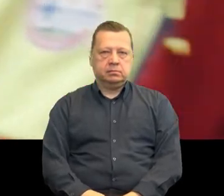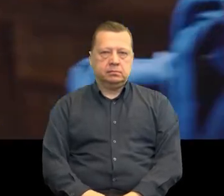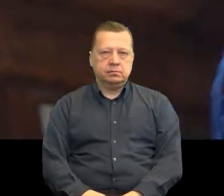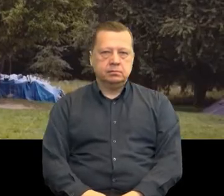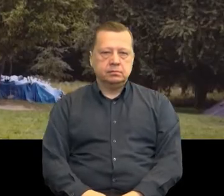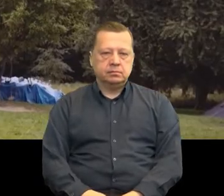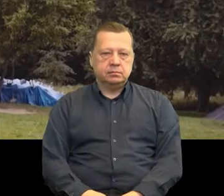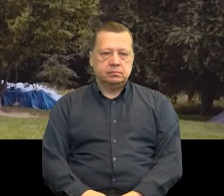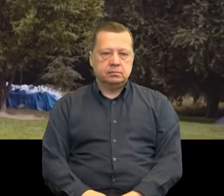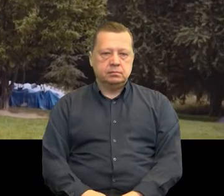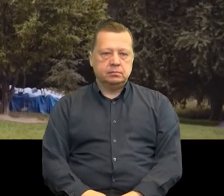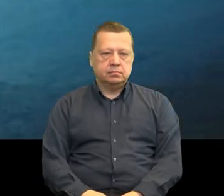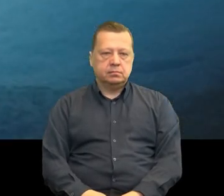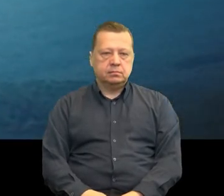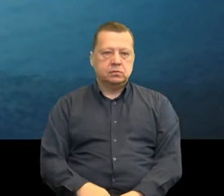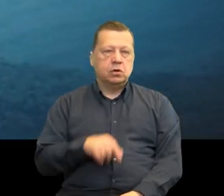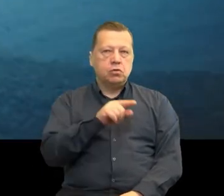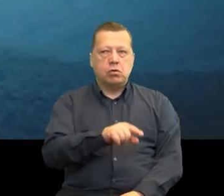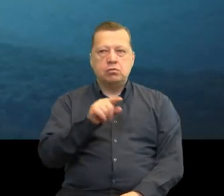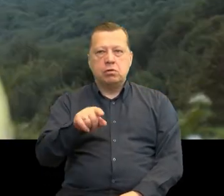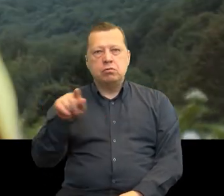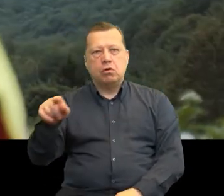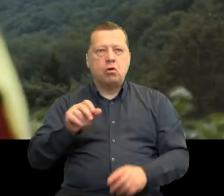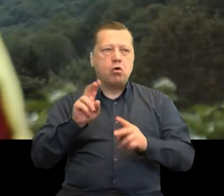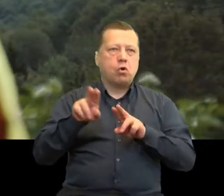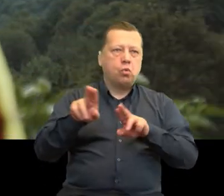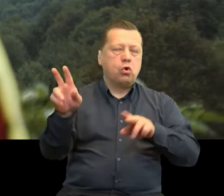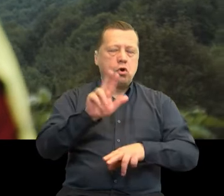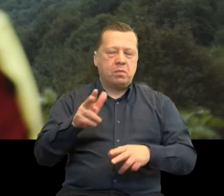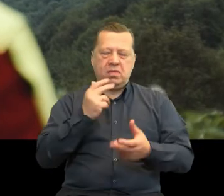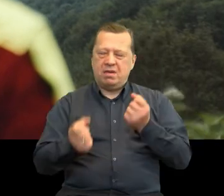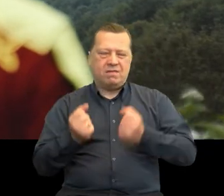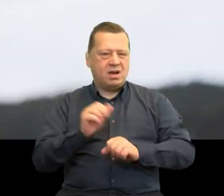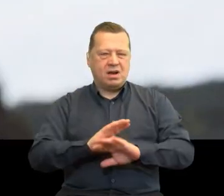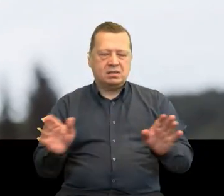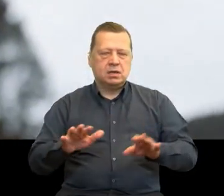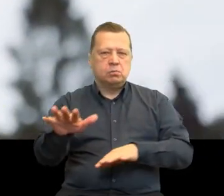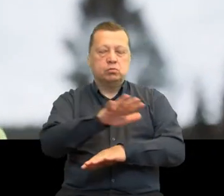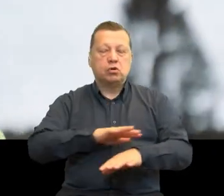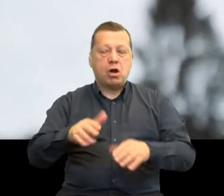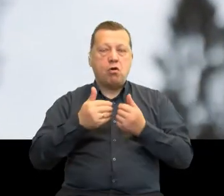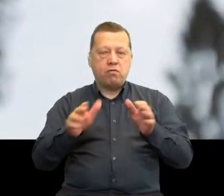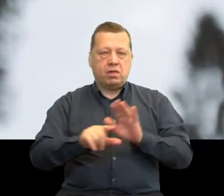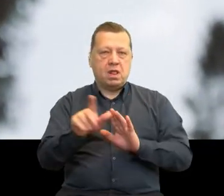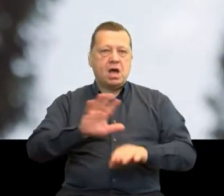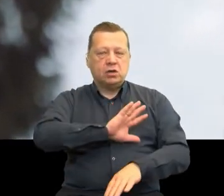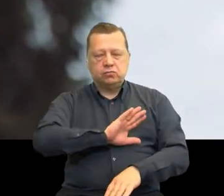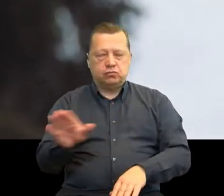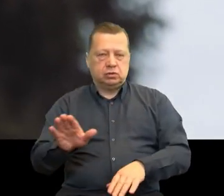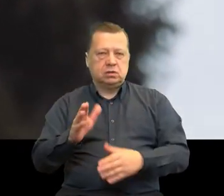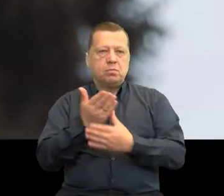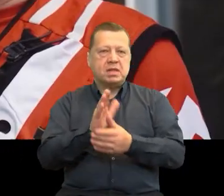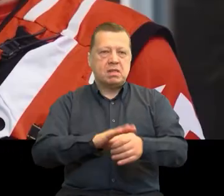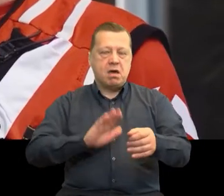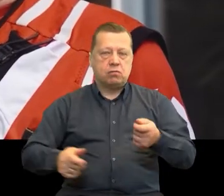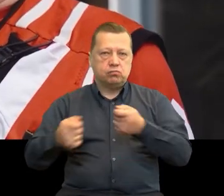Nie jest ważne, do kogo należy ten czy tamten horyzont. Góry są przestrzenią otwartą dla wszystkich, również dla współpracy międzynarodowej.